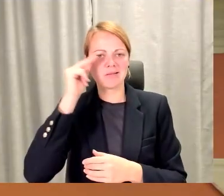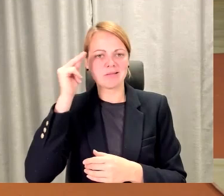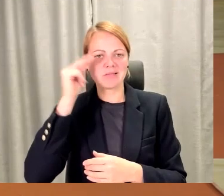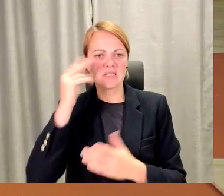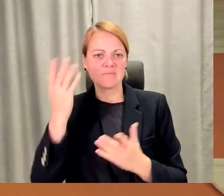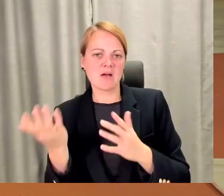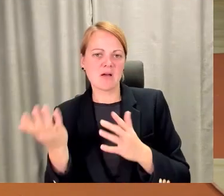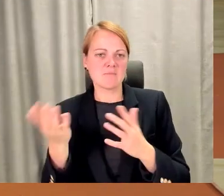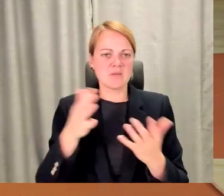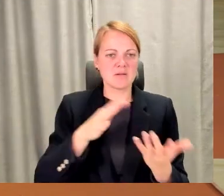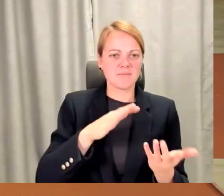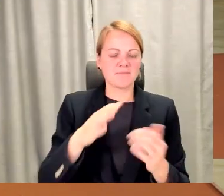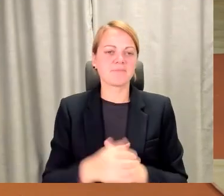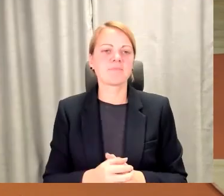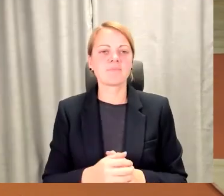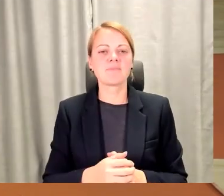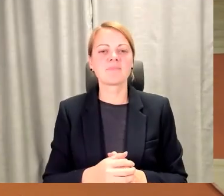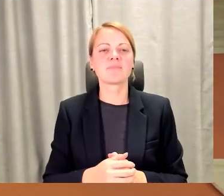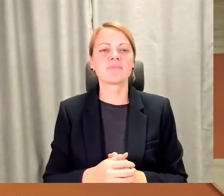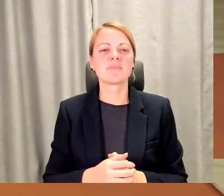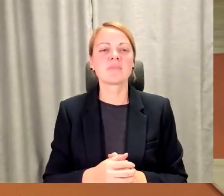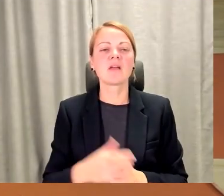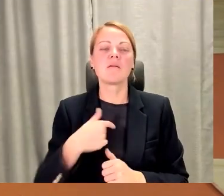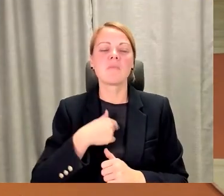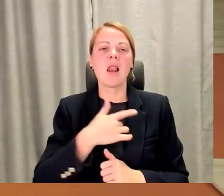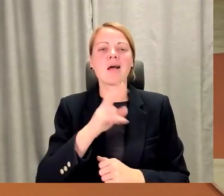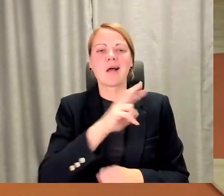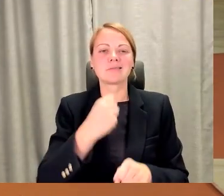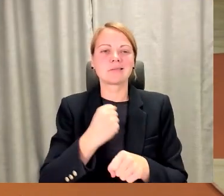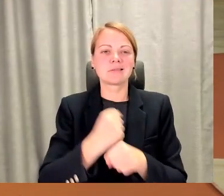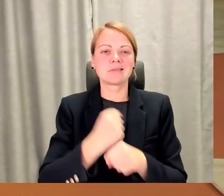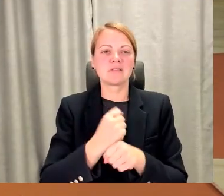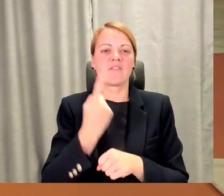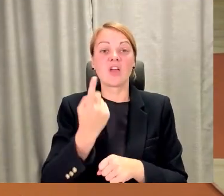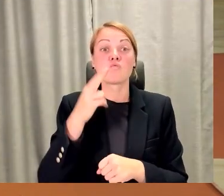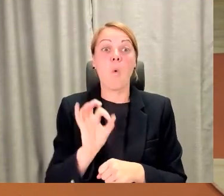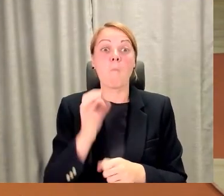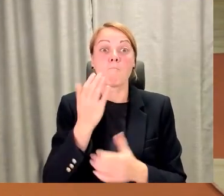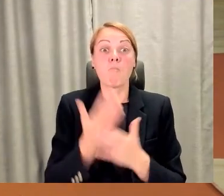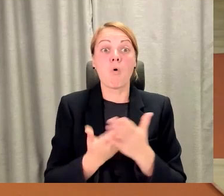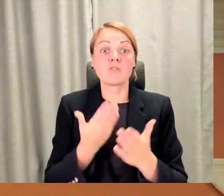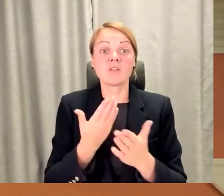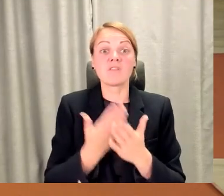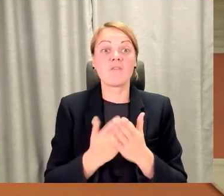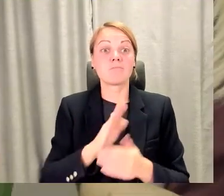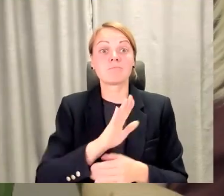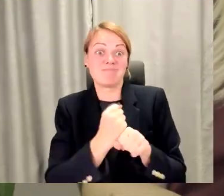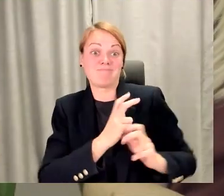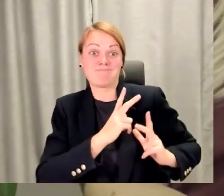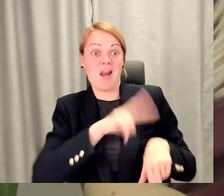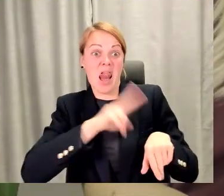tieki sevi esožai, kas strādā, viņiem tas sanāk kā viens no motivātoriem, ka tieši darba devējis ļauj izpausties un darīt, jo tas,